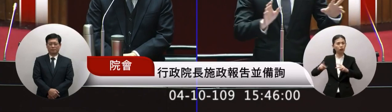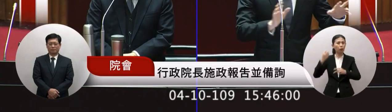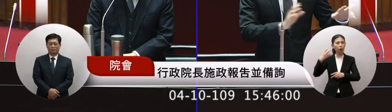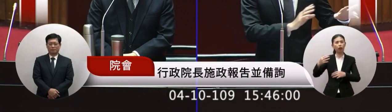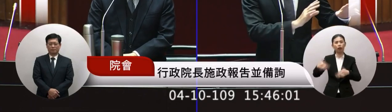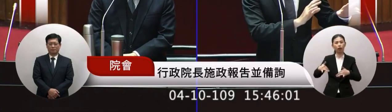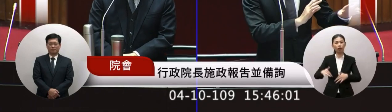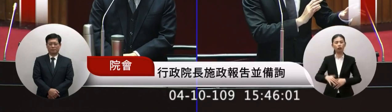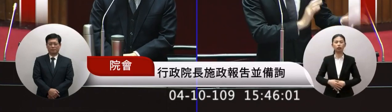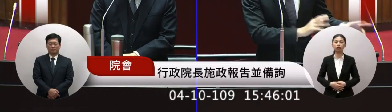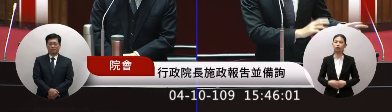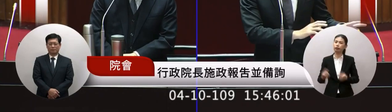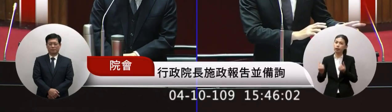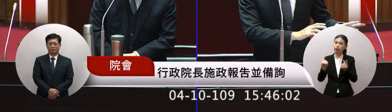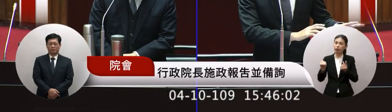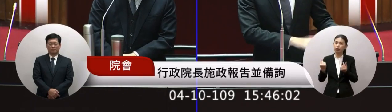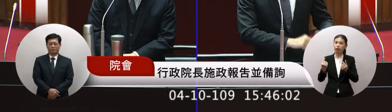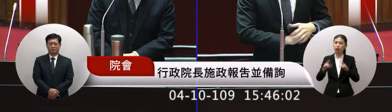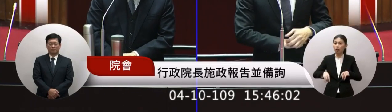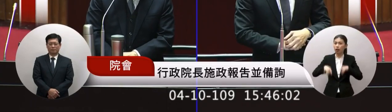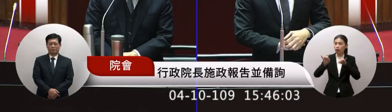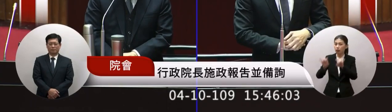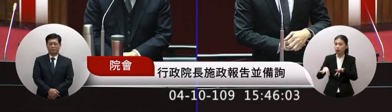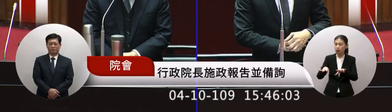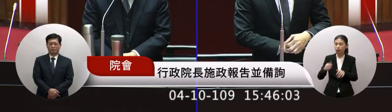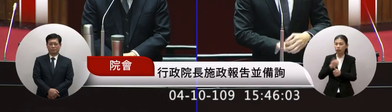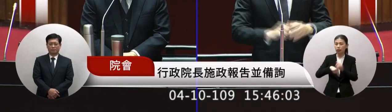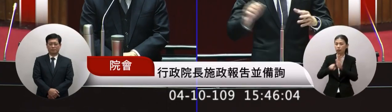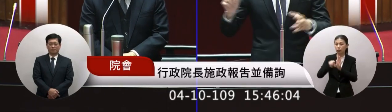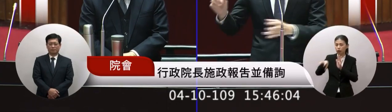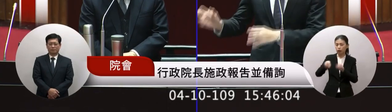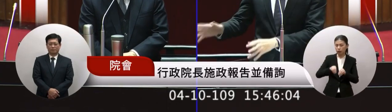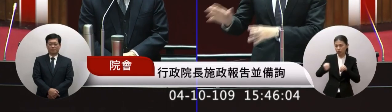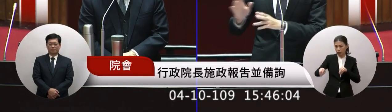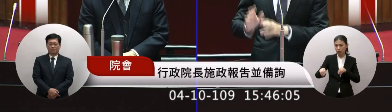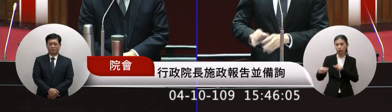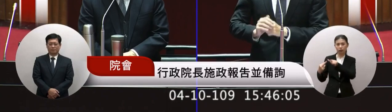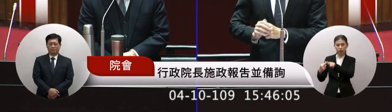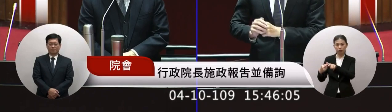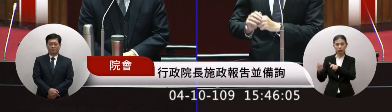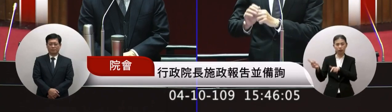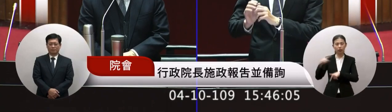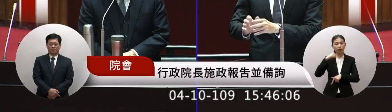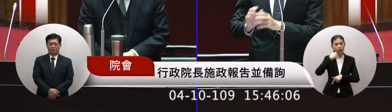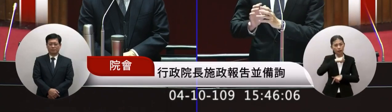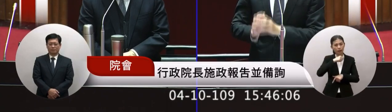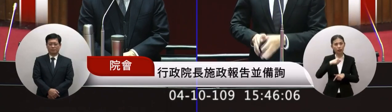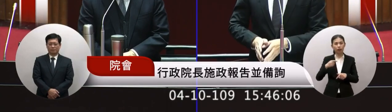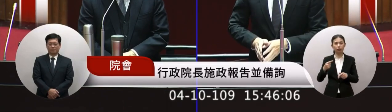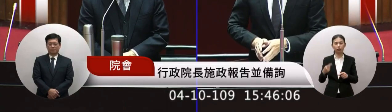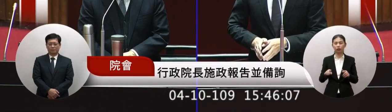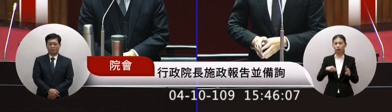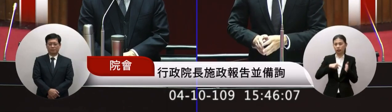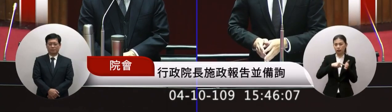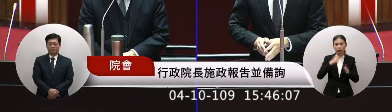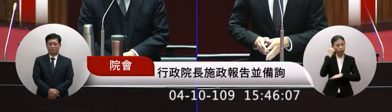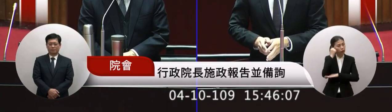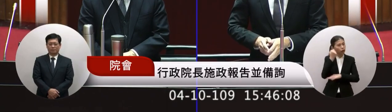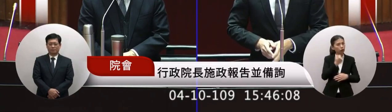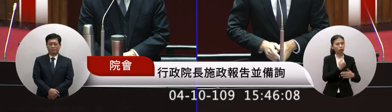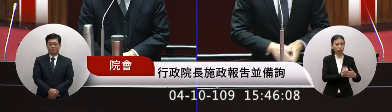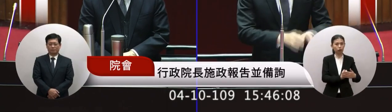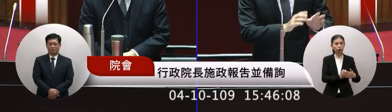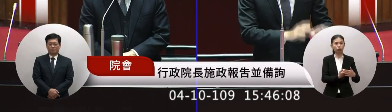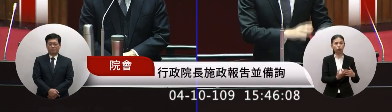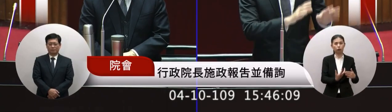說我們這個在歐洲的這個代表處的網站他介紹說來台灣移親申請給予款的這個方法裡面